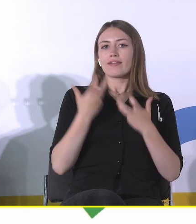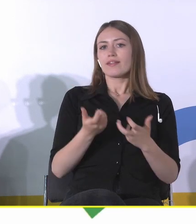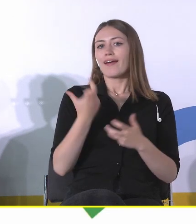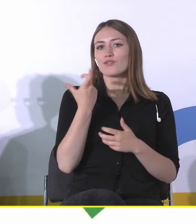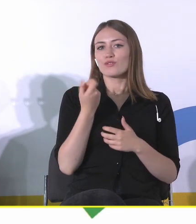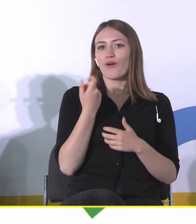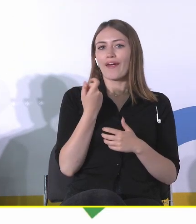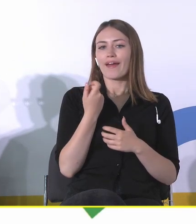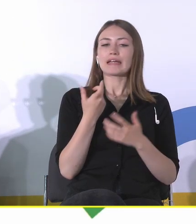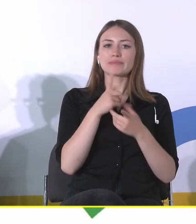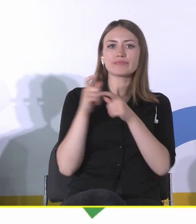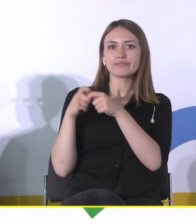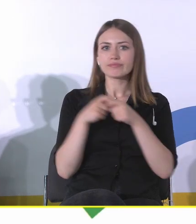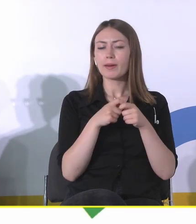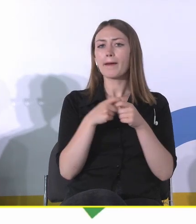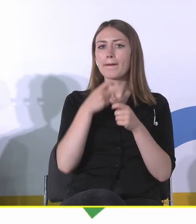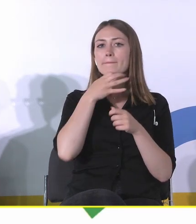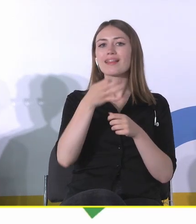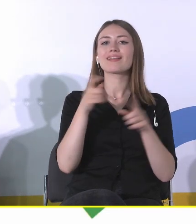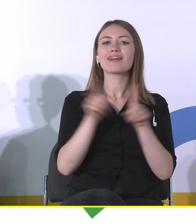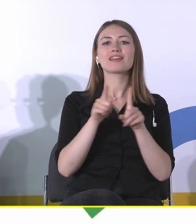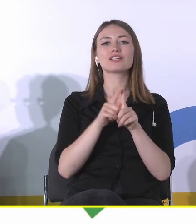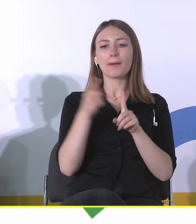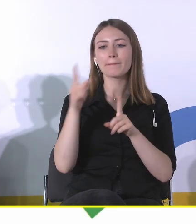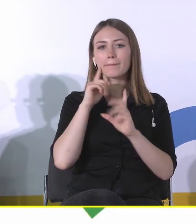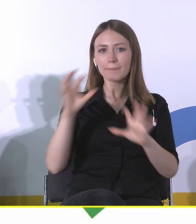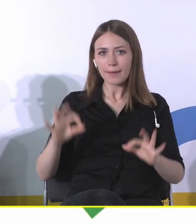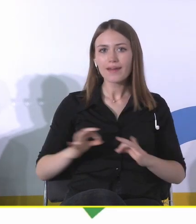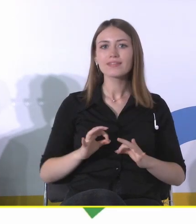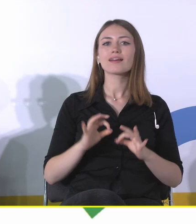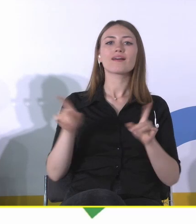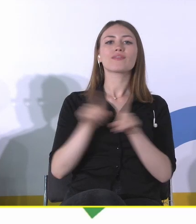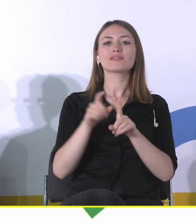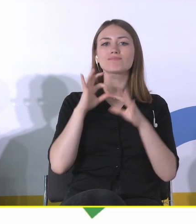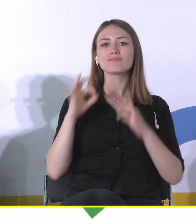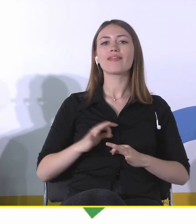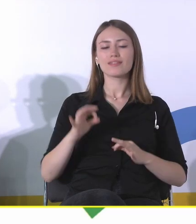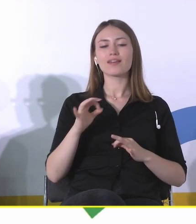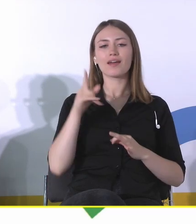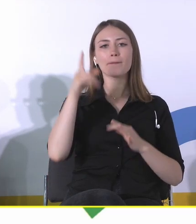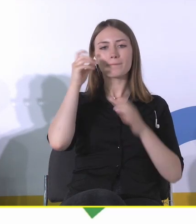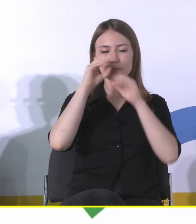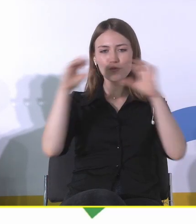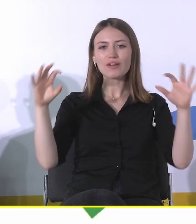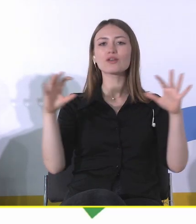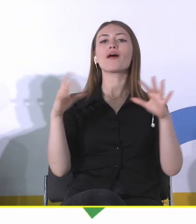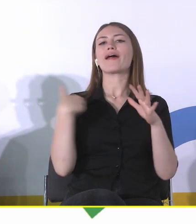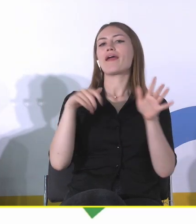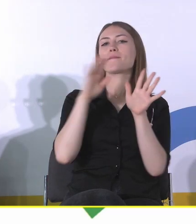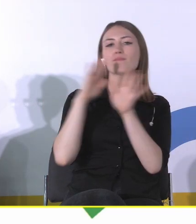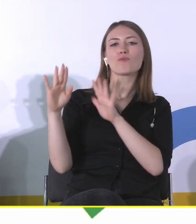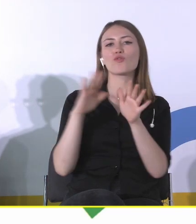nawiązując do tego pytania odnieść też do wypowiedzi i pana i też pani profesor. Mam podobne wrażenie, jeżeli